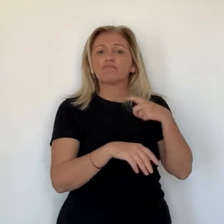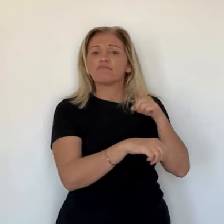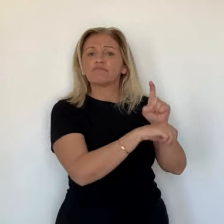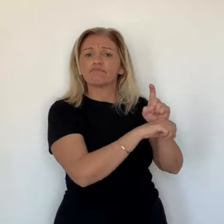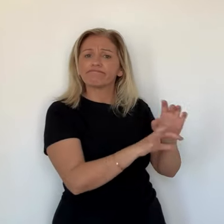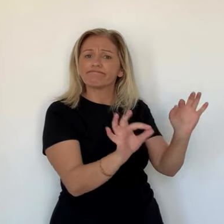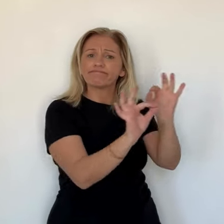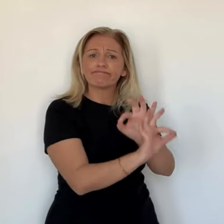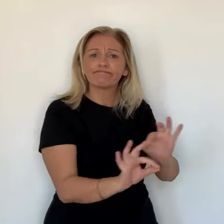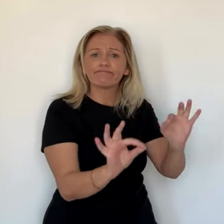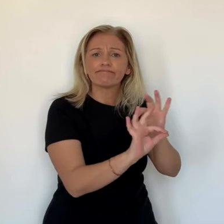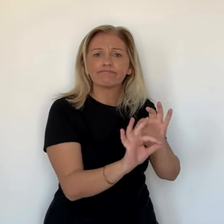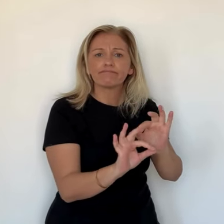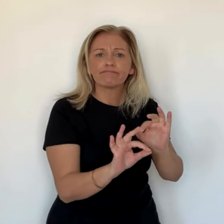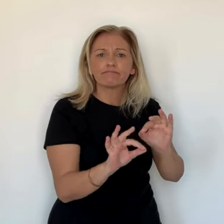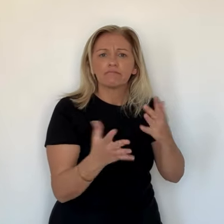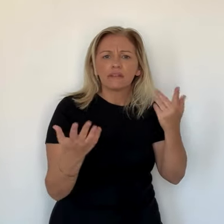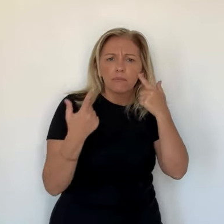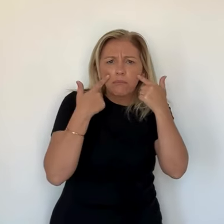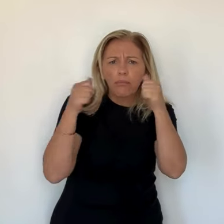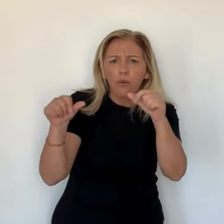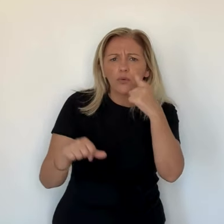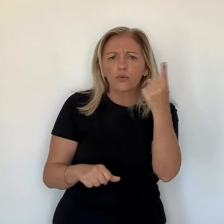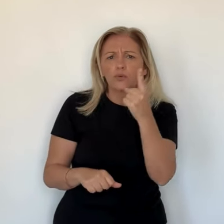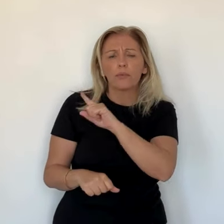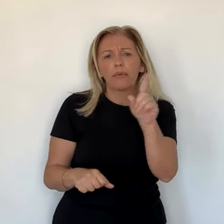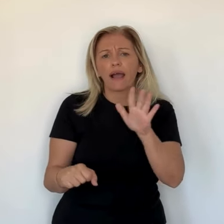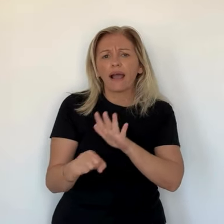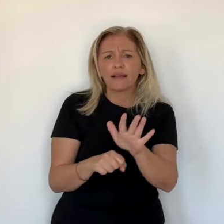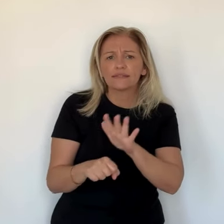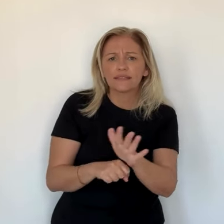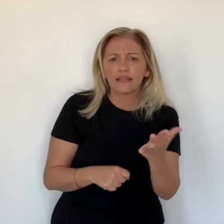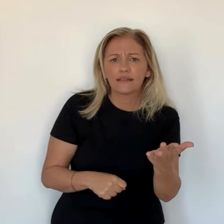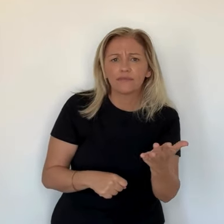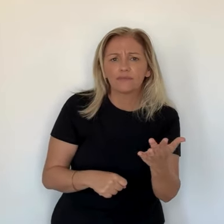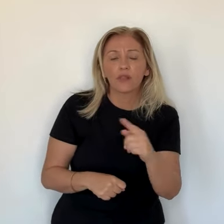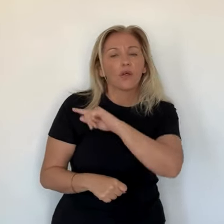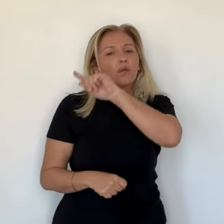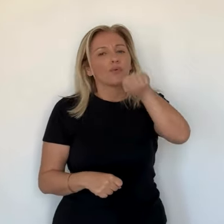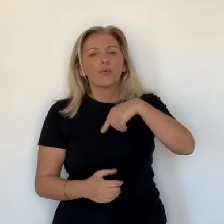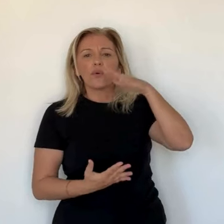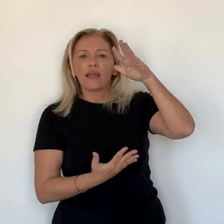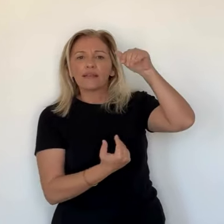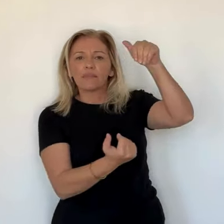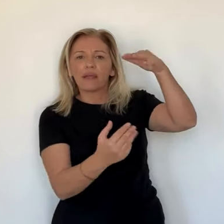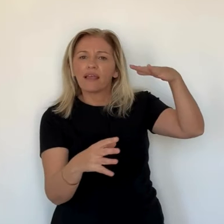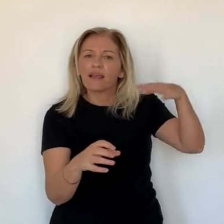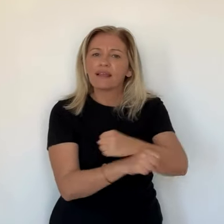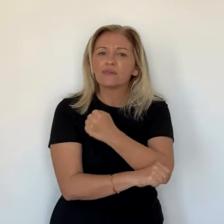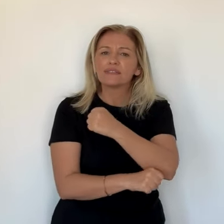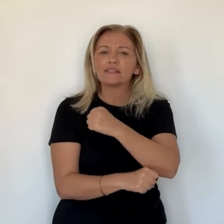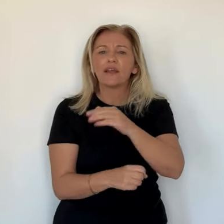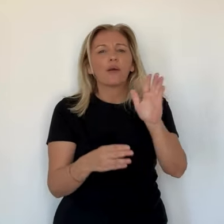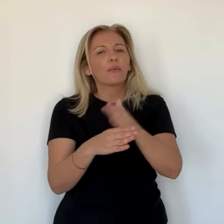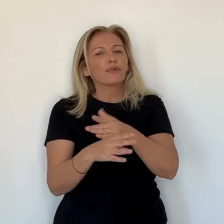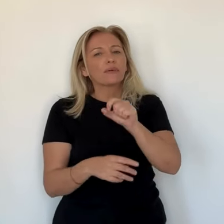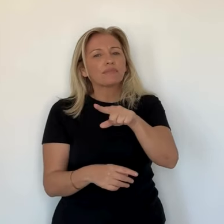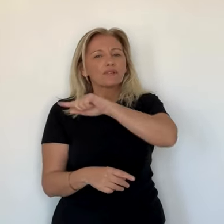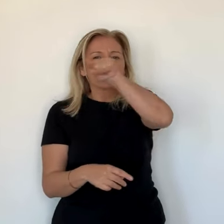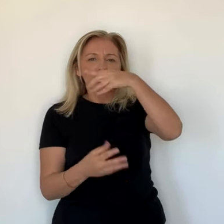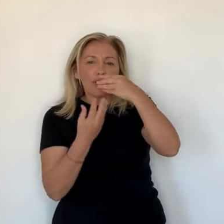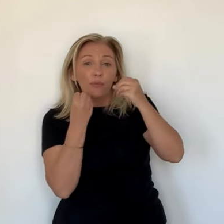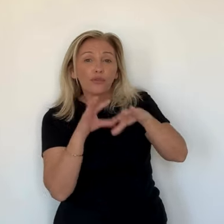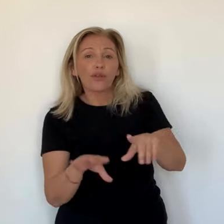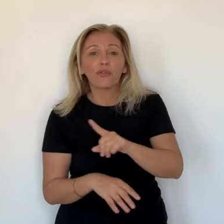chances de notre côté, on a fait des propositions, on a été force de propositions. On ne se contente pas de dénoncer l'arrêté préfectorale, mais force est de constater que ça ne